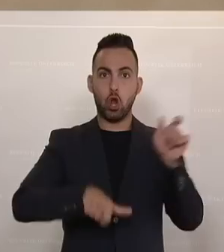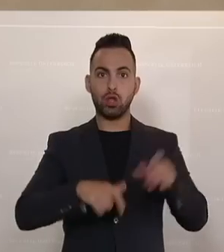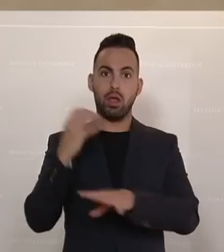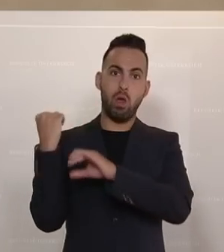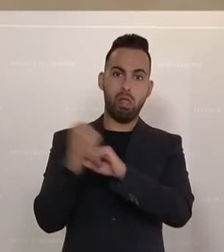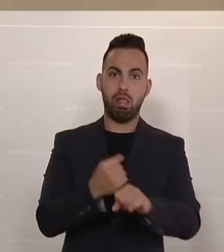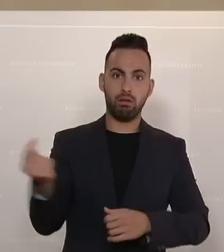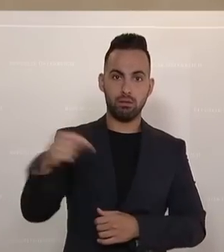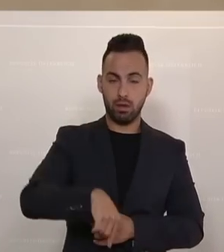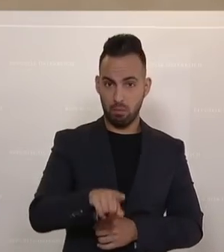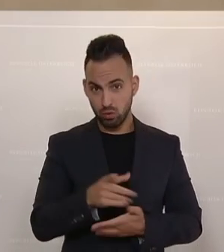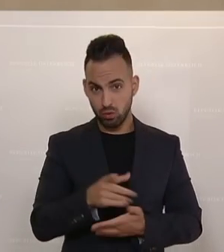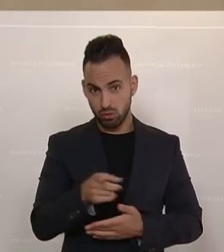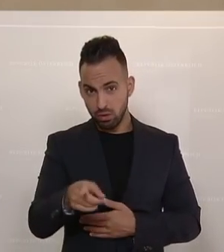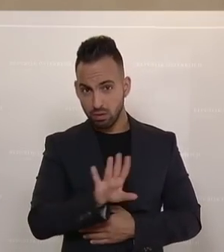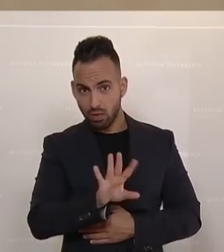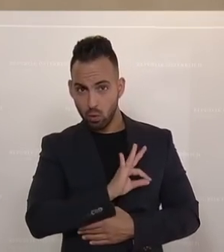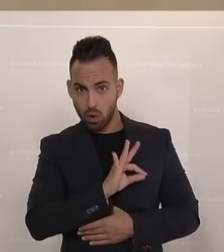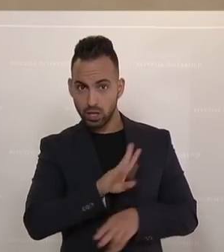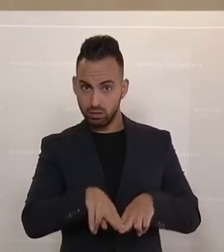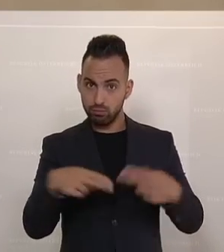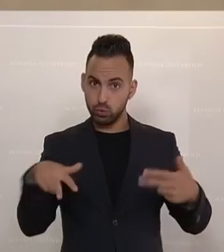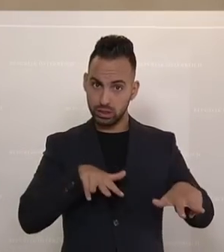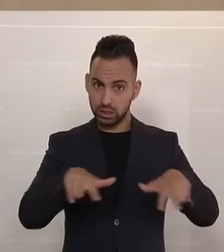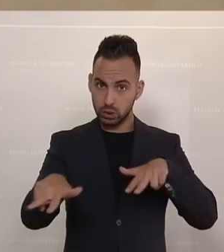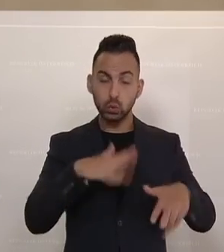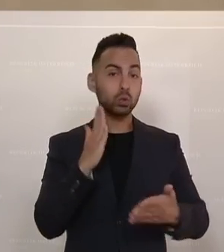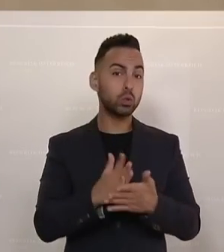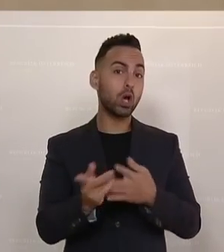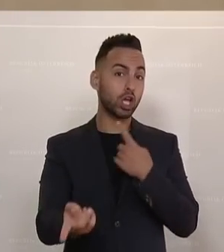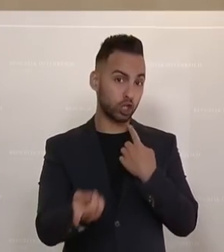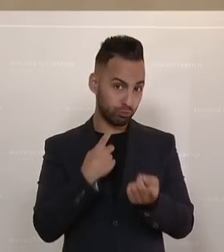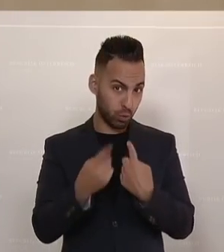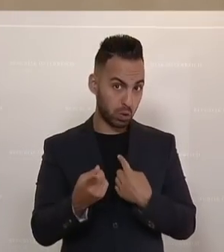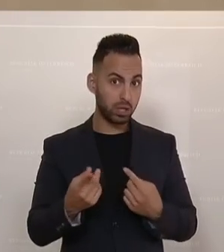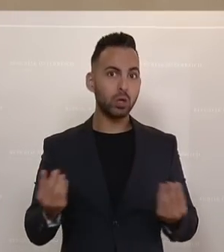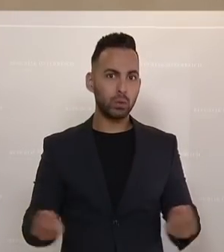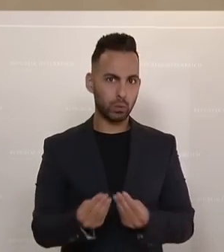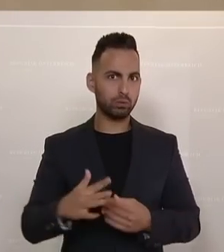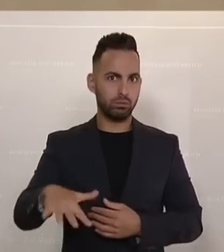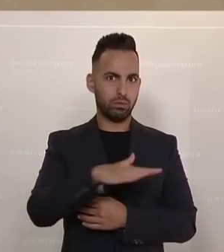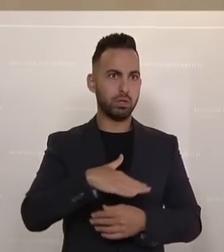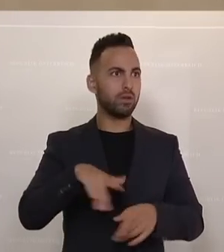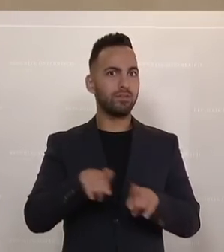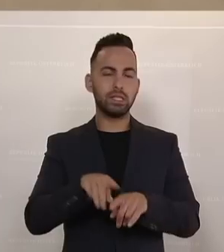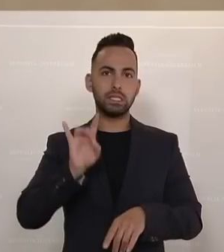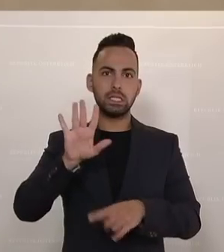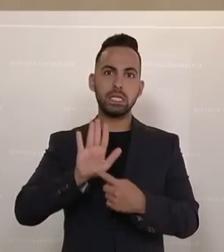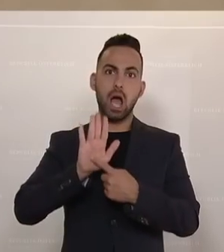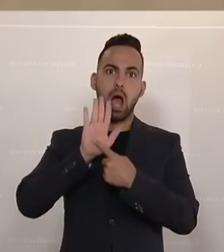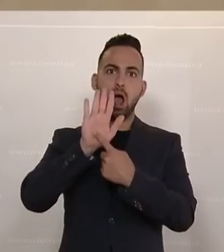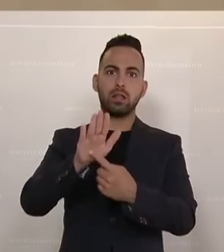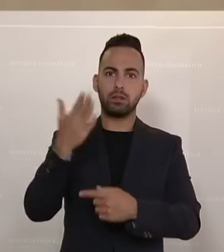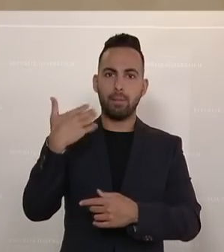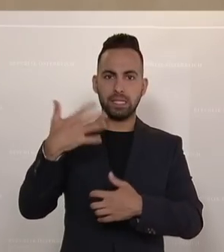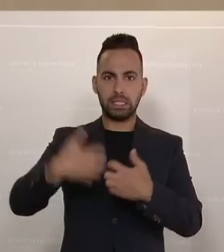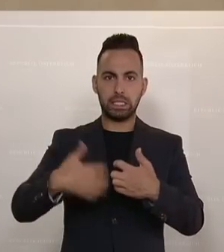schon fragen, haben Sie da auch schon mit Ihren Kollegen in der Bundesregierung gesprochen, die nämlich ganz fatale Signale, vor allem zu Beginn des